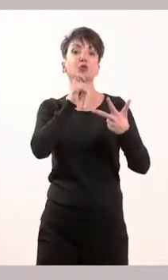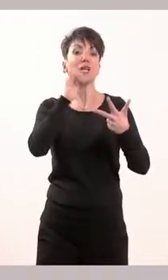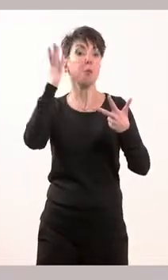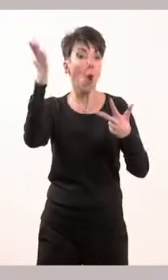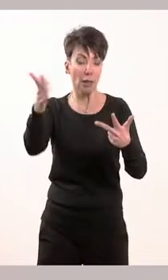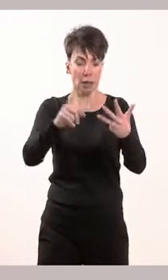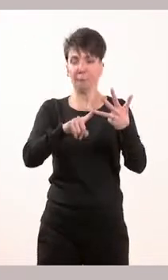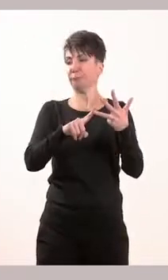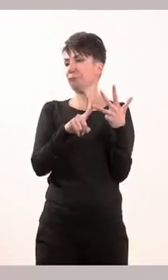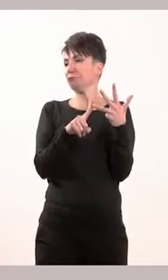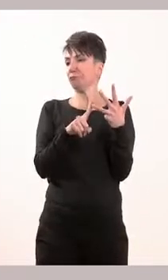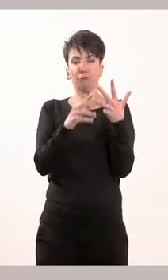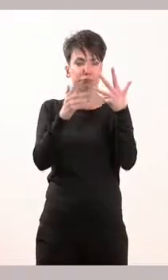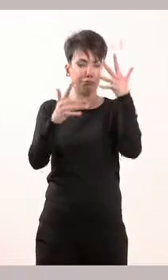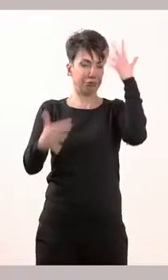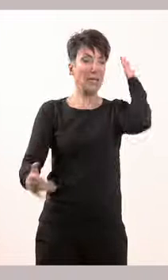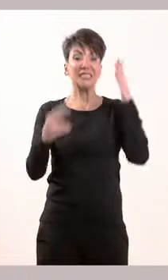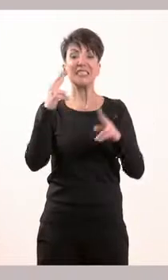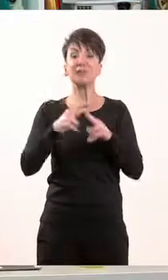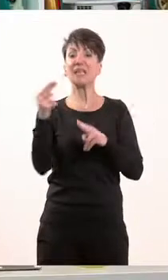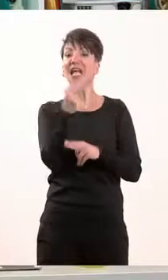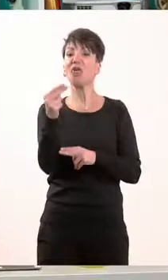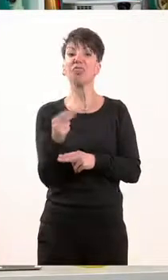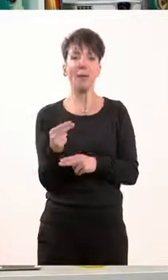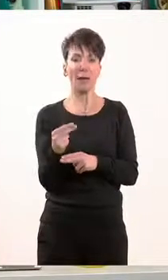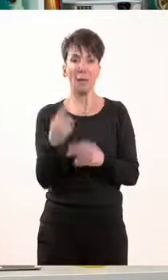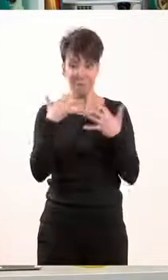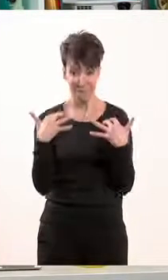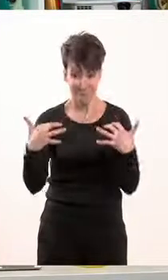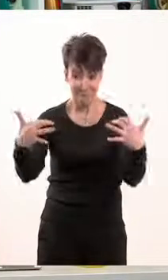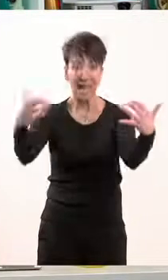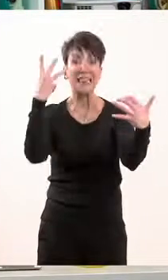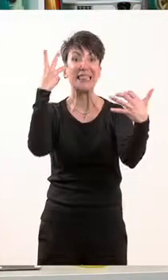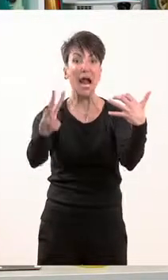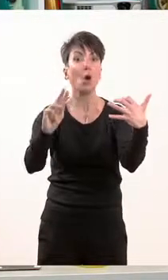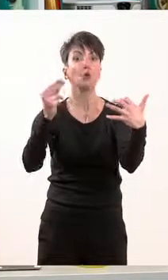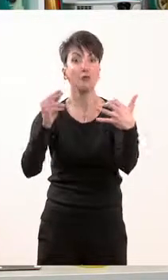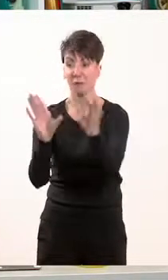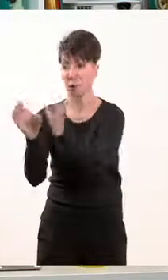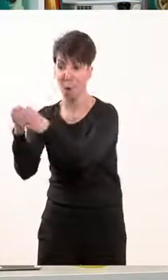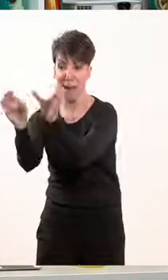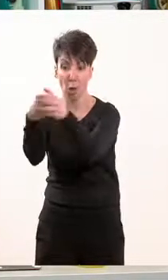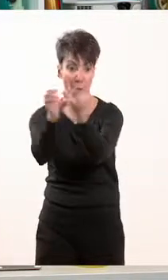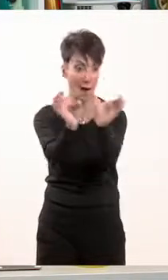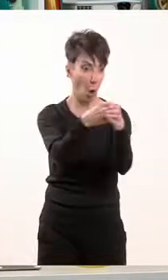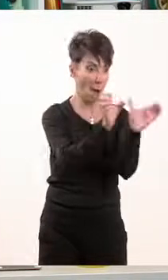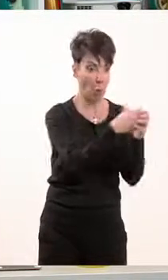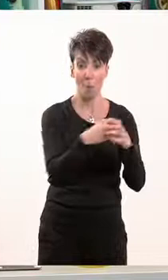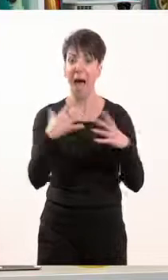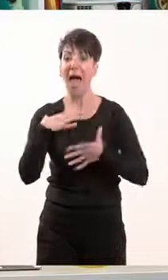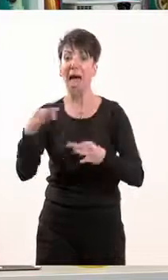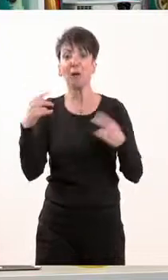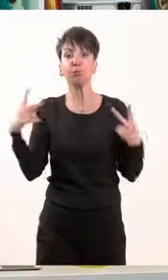όπως είναι άλλα πολύ σημαντικά ζητήματα τα οποία μας αφορούν ως πολίτες της ελληνικής κοινωνίας. Ένα,